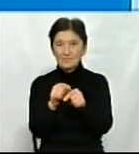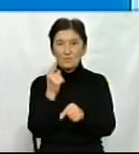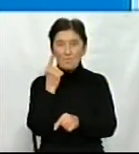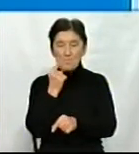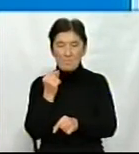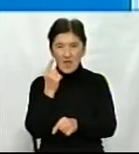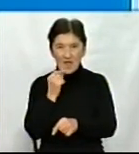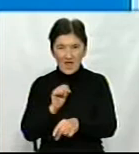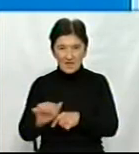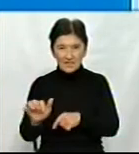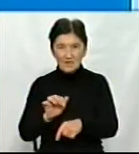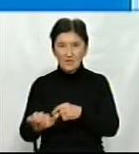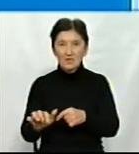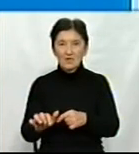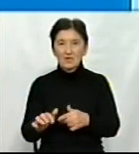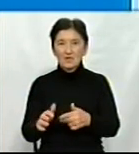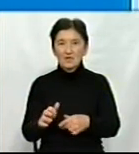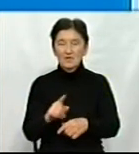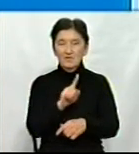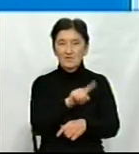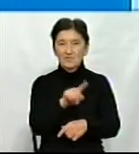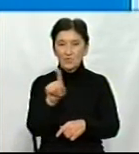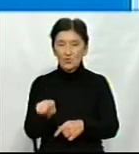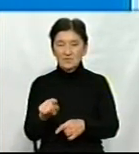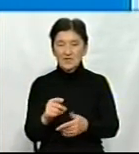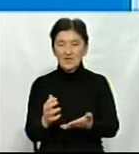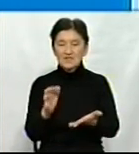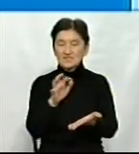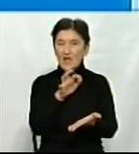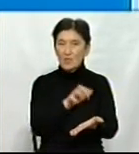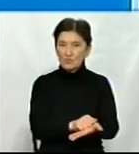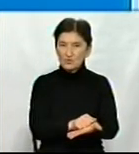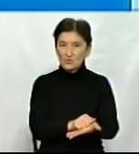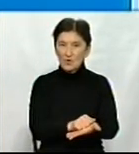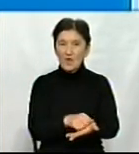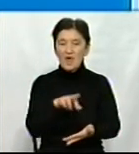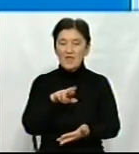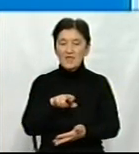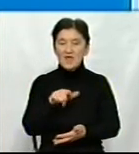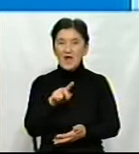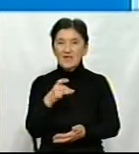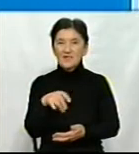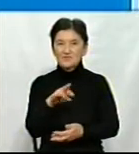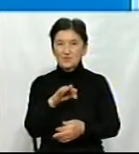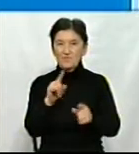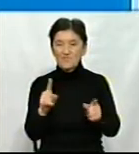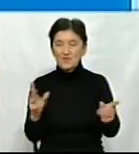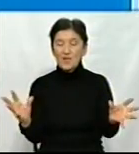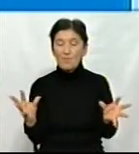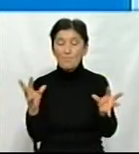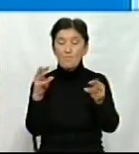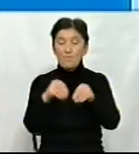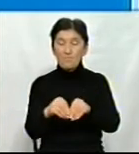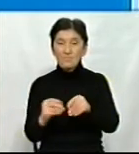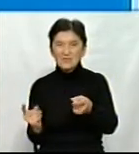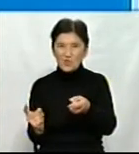Пані Настуся, вони займаються ягідництвом і вони поєднали свої два,